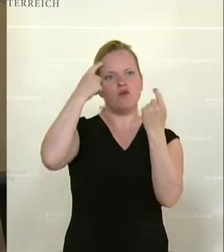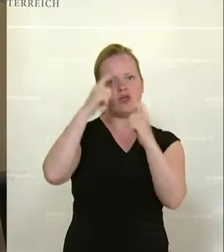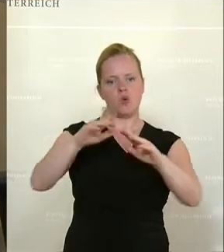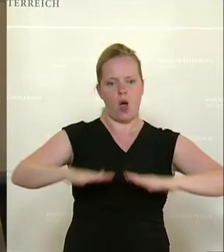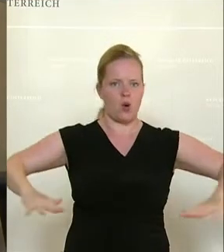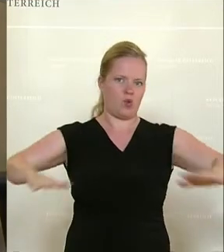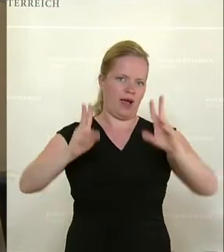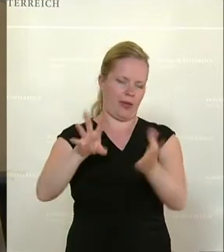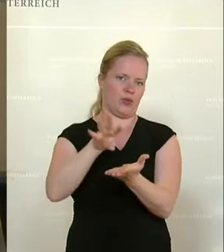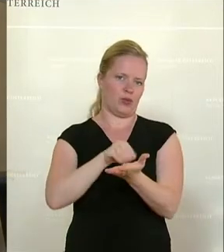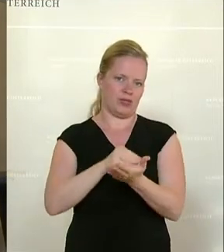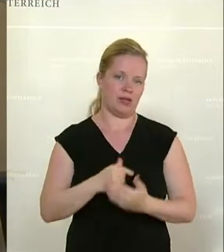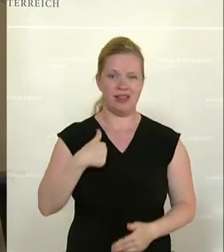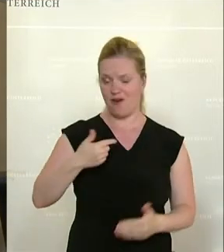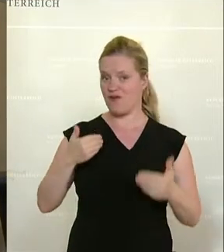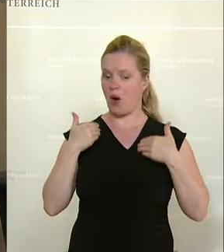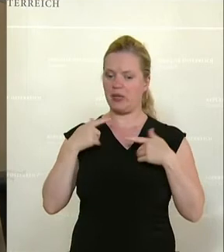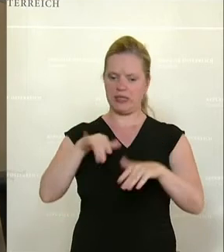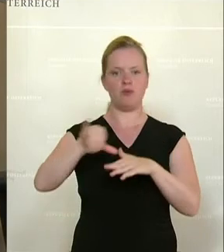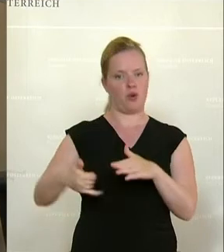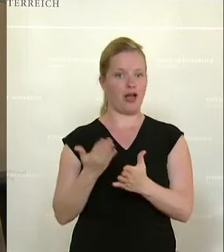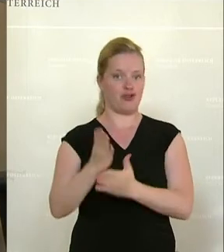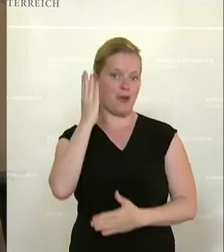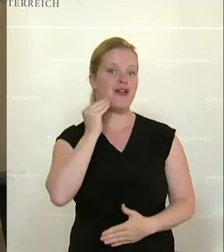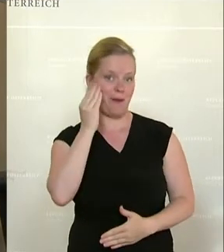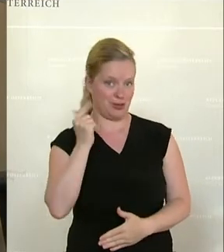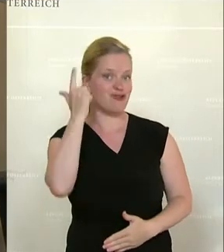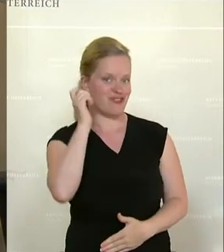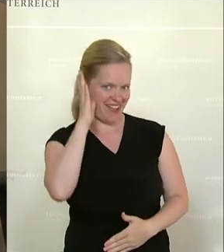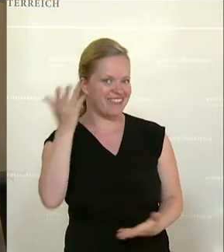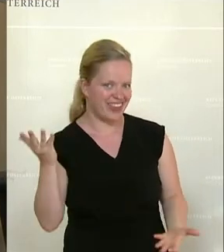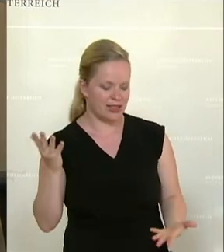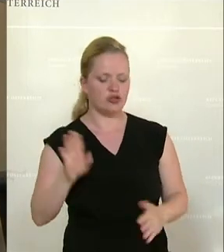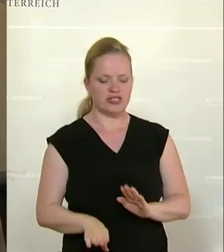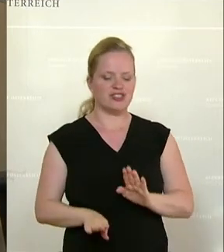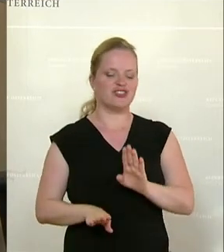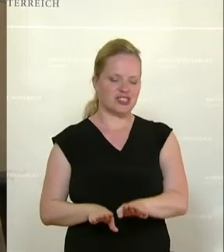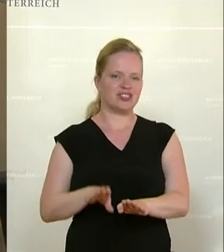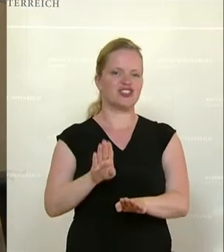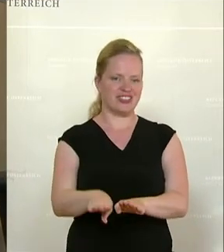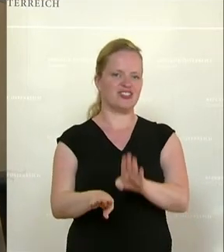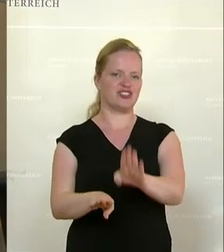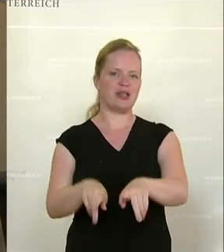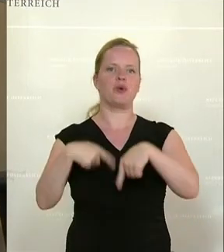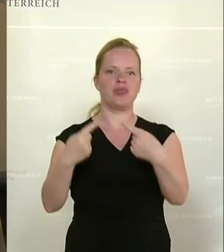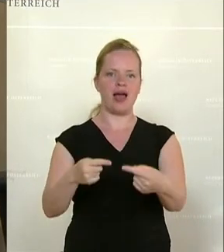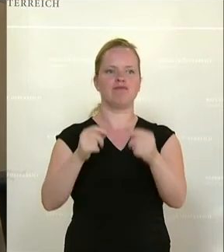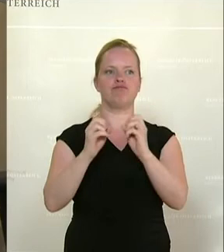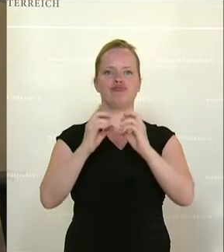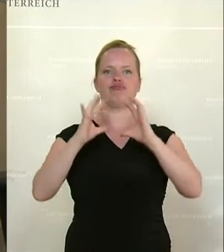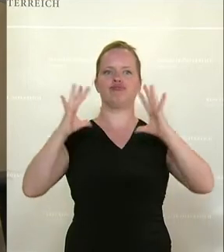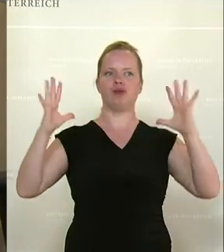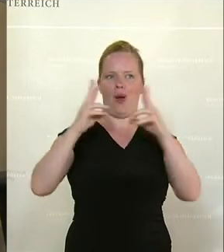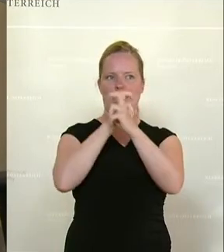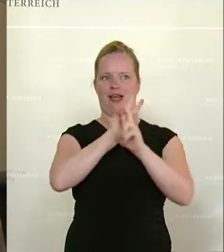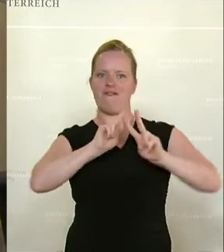Und ich freue mich, dass dieses Projekt bereits im Herbst starten wird, Schritt für Schritt und dann in ganz Österreich umgesetzt wird.